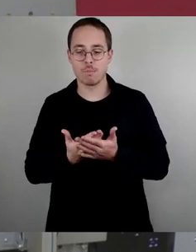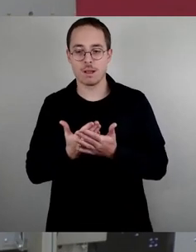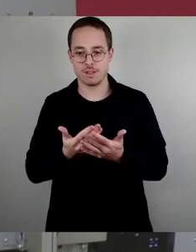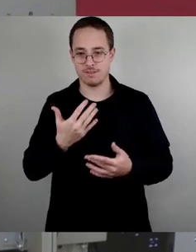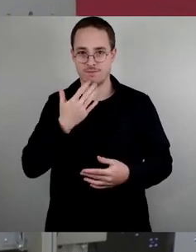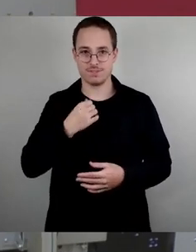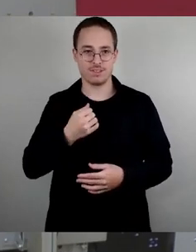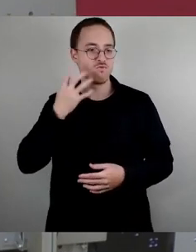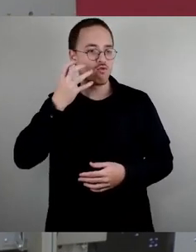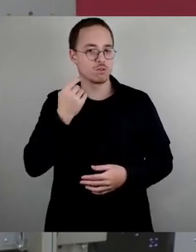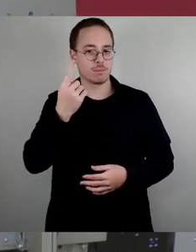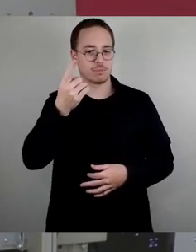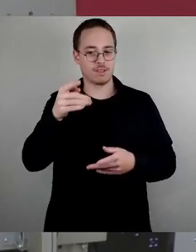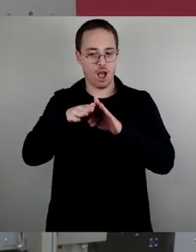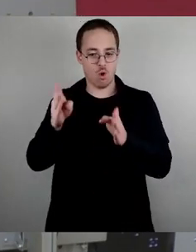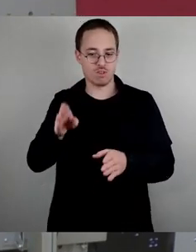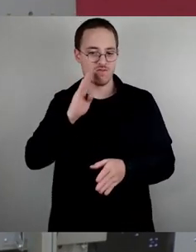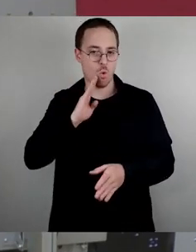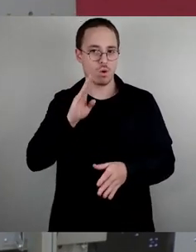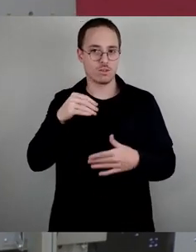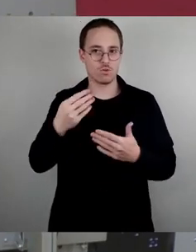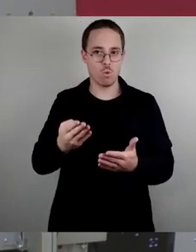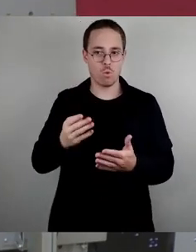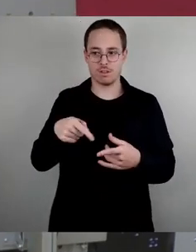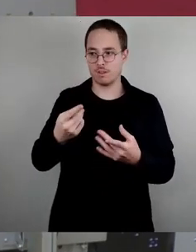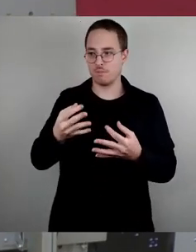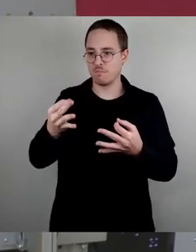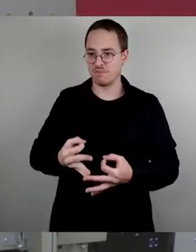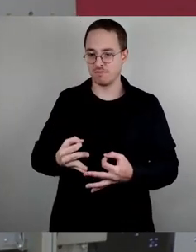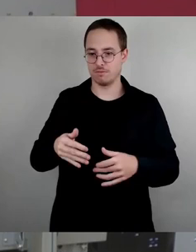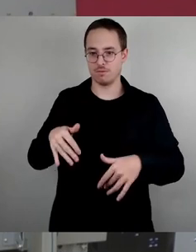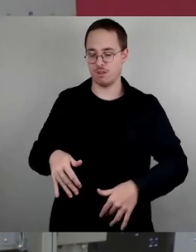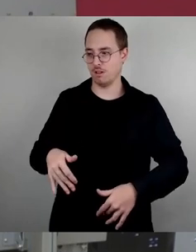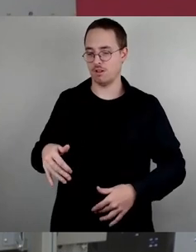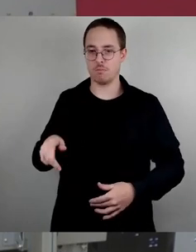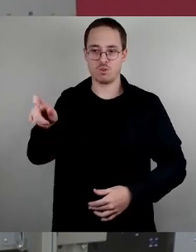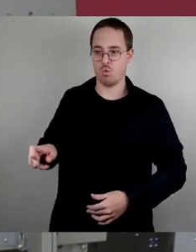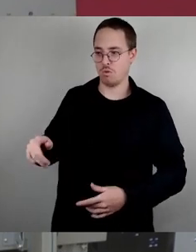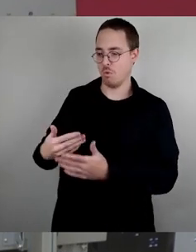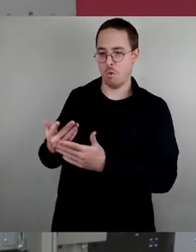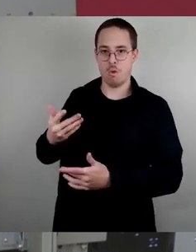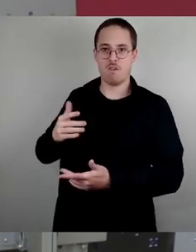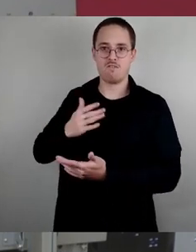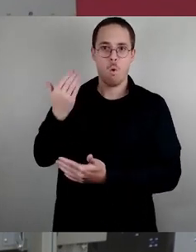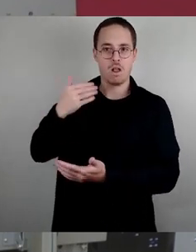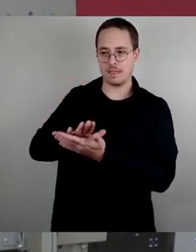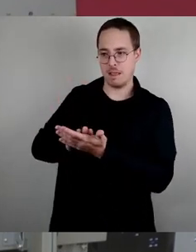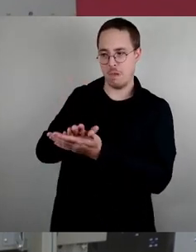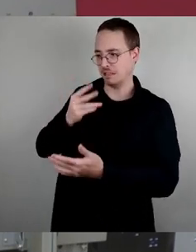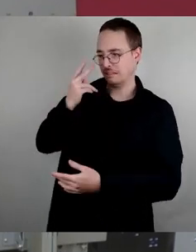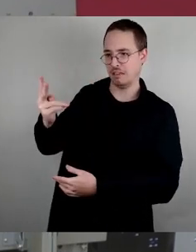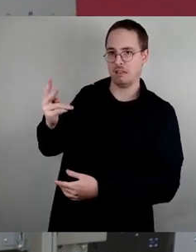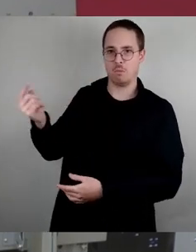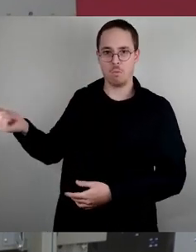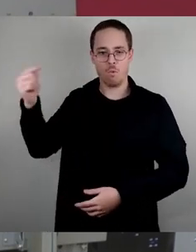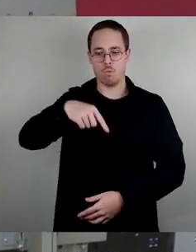getrunken. Sie wollen das nicht, weil Sie vielleicht in besseren Wohnsituationen wohnen. Diese Leute dort vor Ort